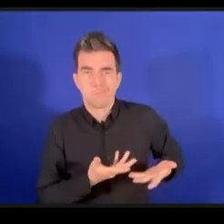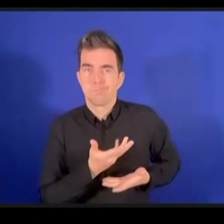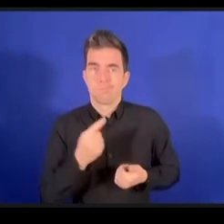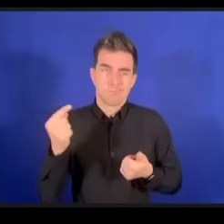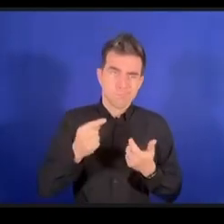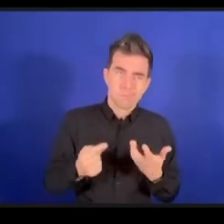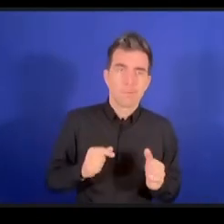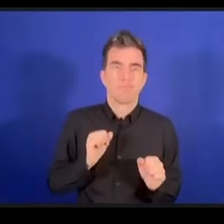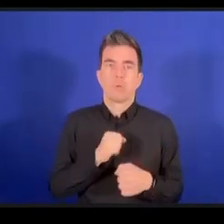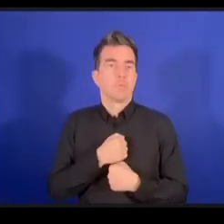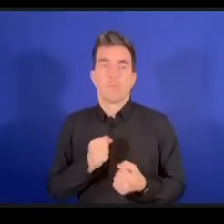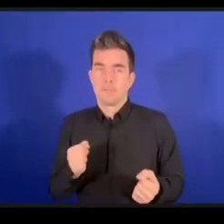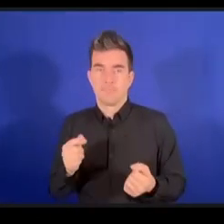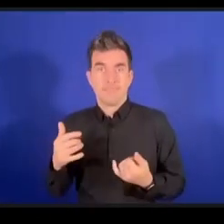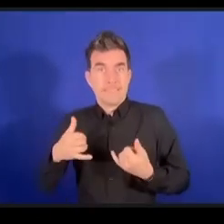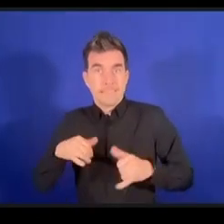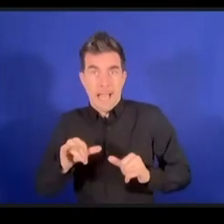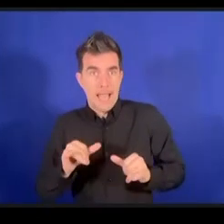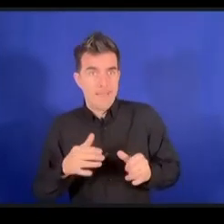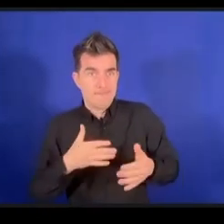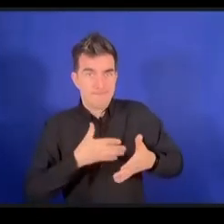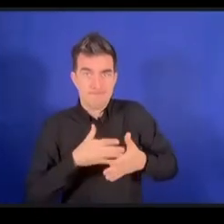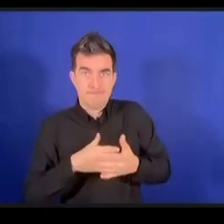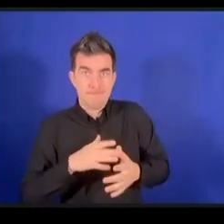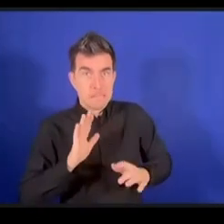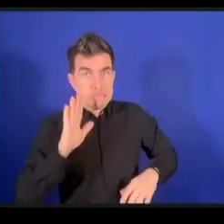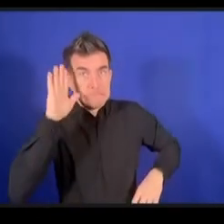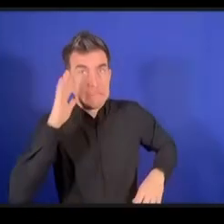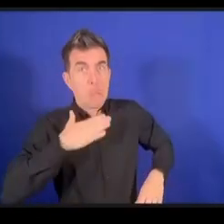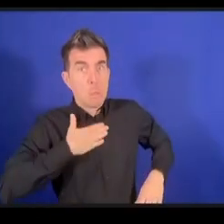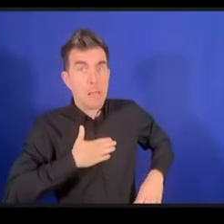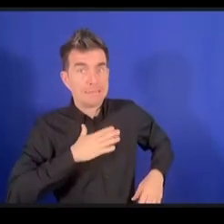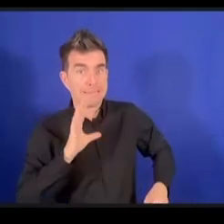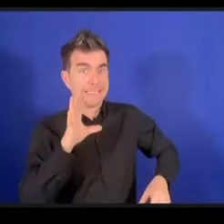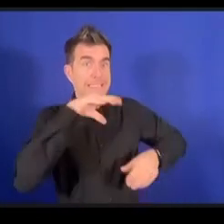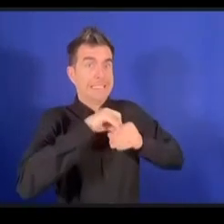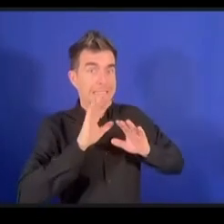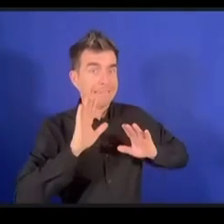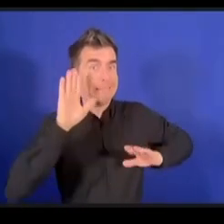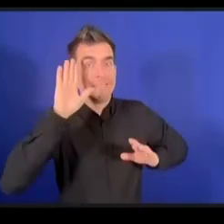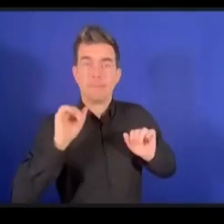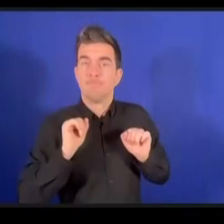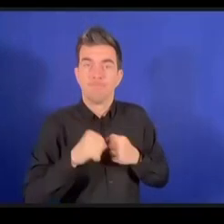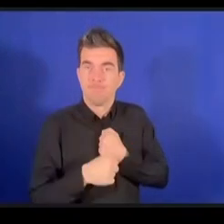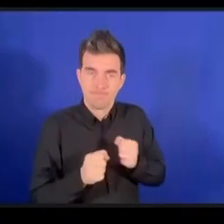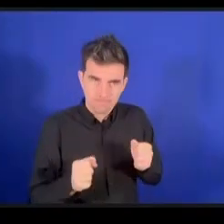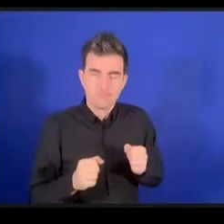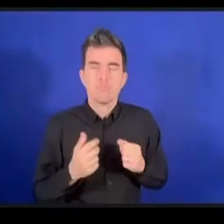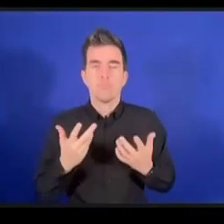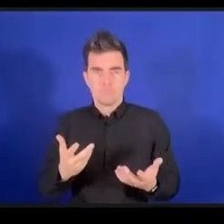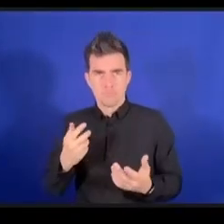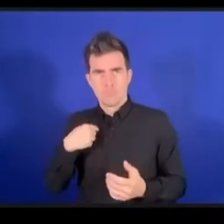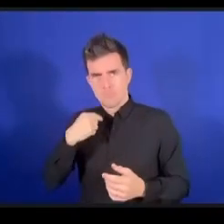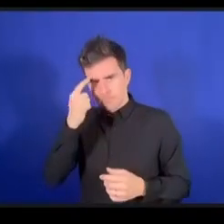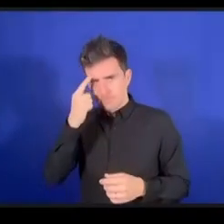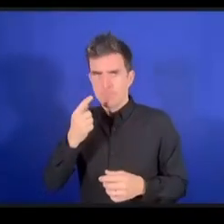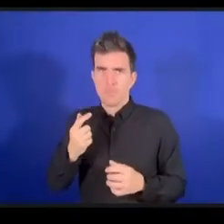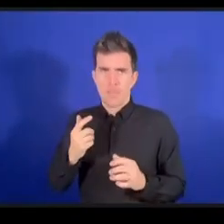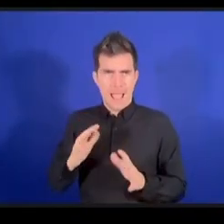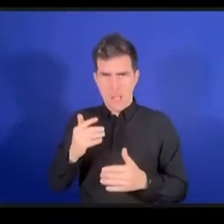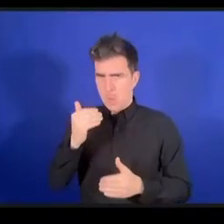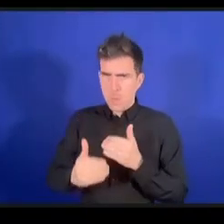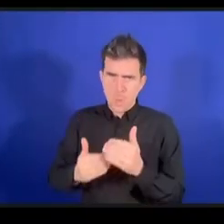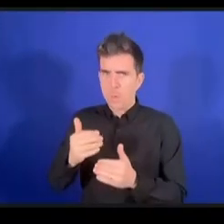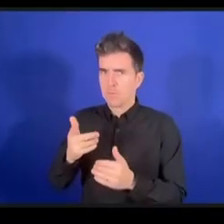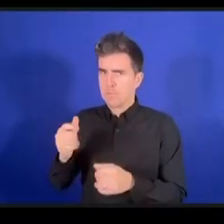لا في الوصول المضامين ولا في المساهمة في تسريع تحقيق هدف تنمية المستدامة شكرا شكرا محمد على عمركم